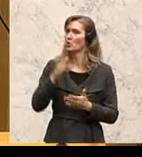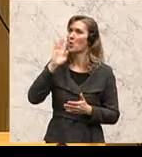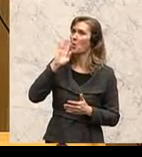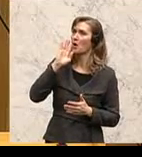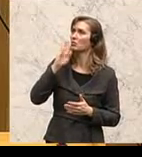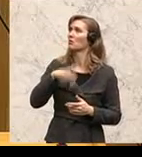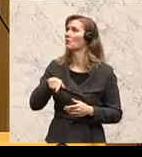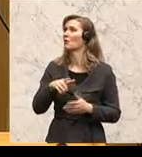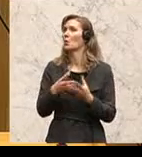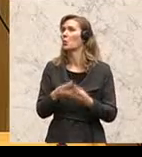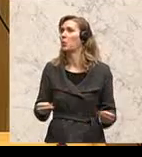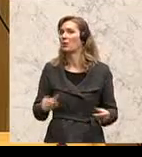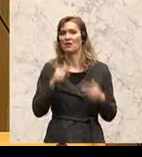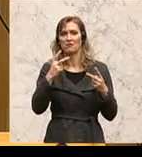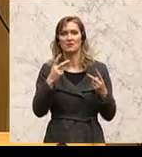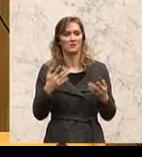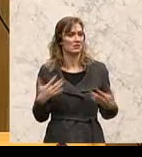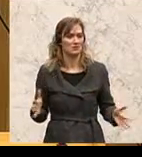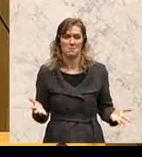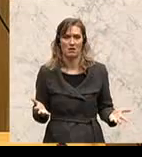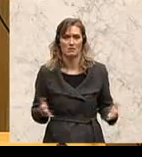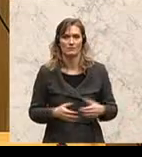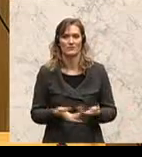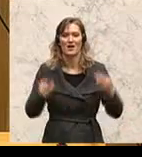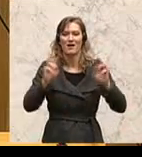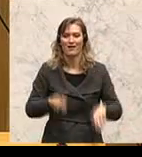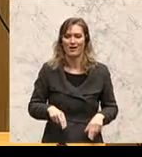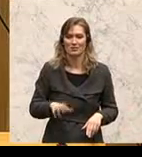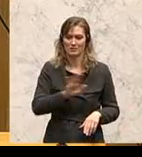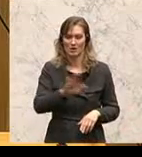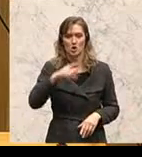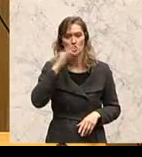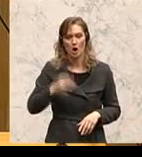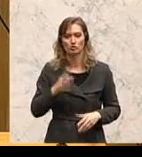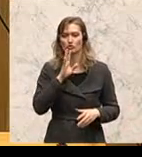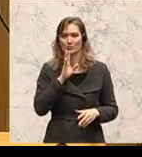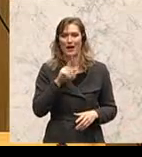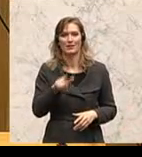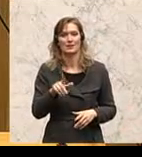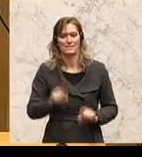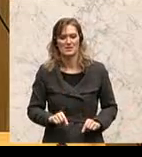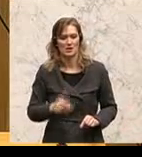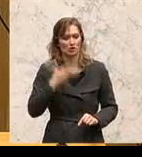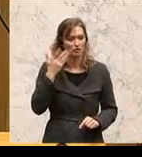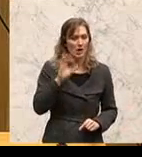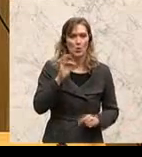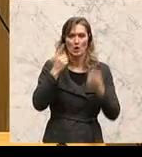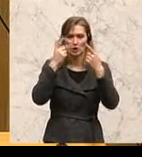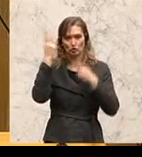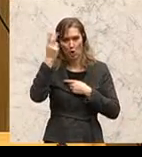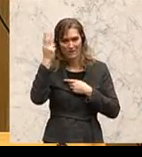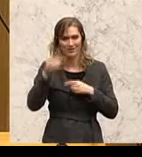verschwunden. Die Rechte der deutschsprachigen Minderheiten, ob sie jetzt in Tschechien oder in Slowenien der Fall sind, finden in der